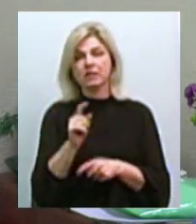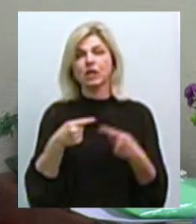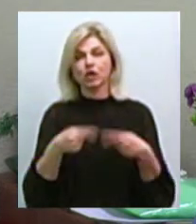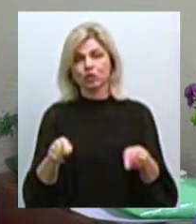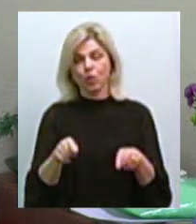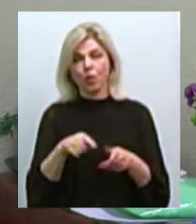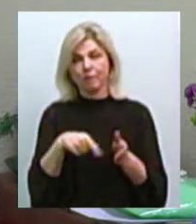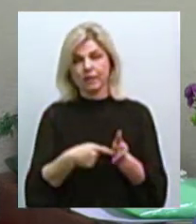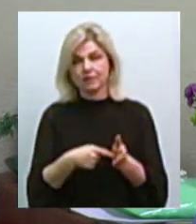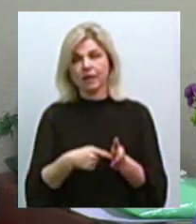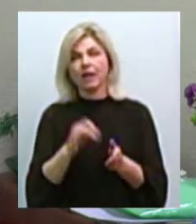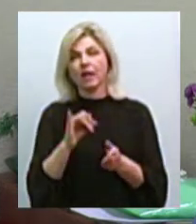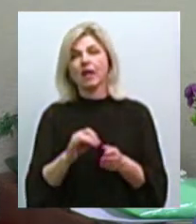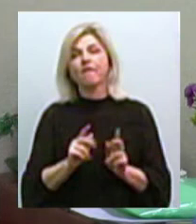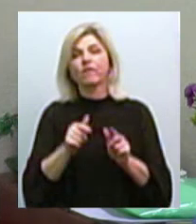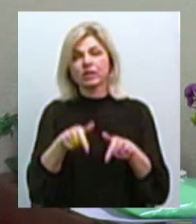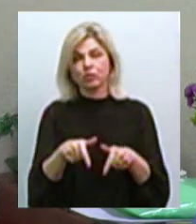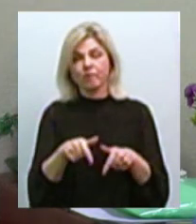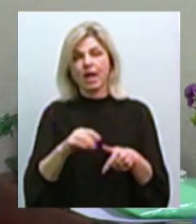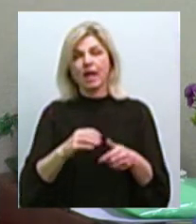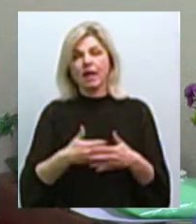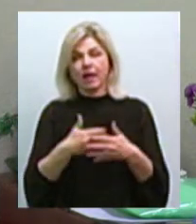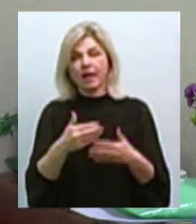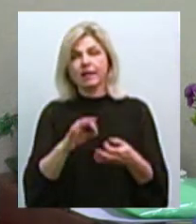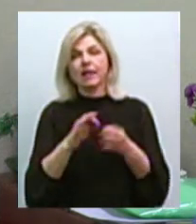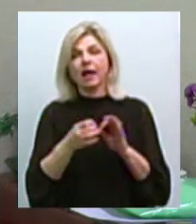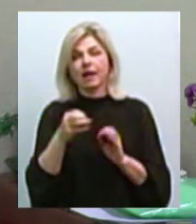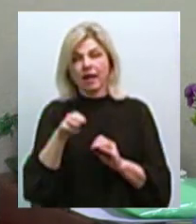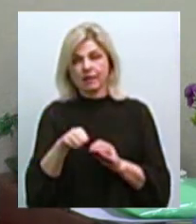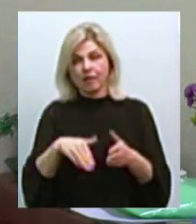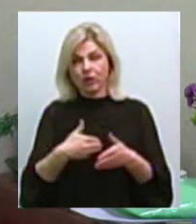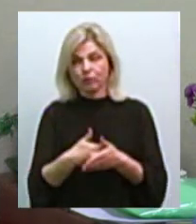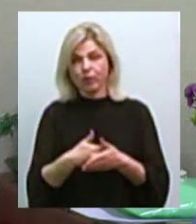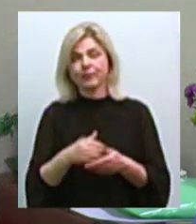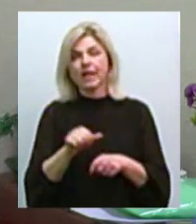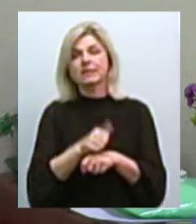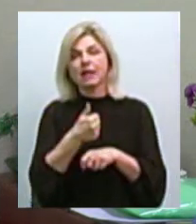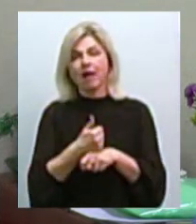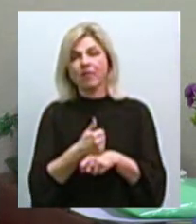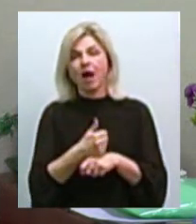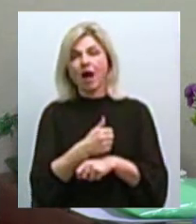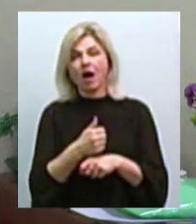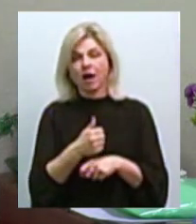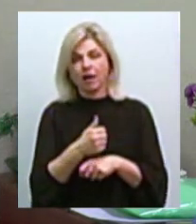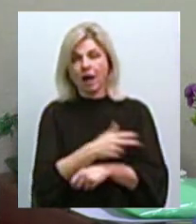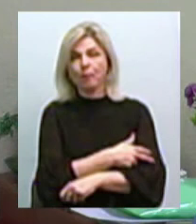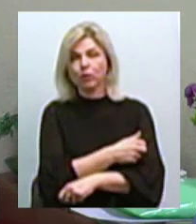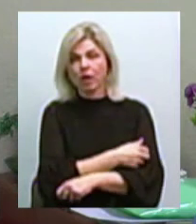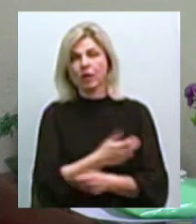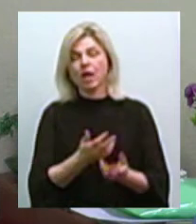Також вийшла з декретної відпустки лікаря. Завідуючі амбулаторіями набрали понад 60%